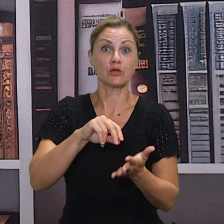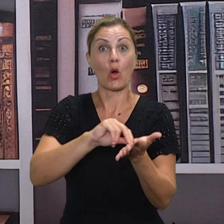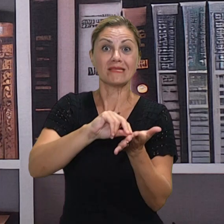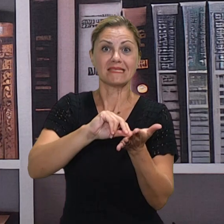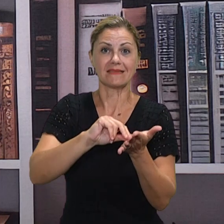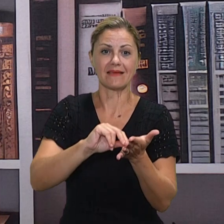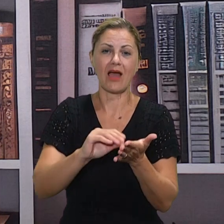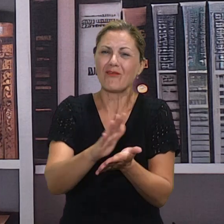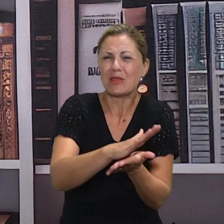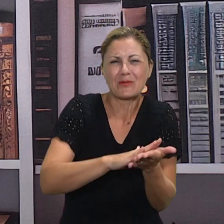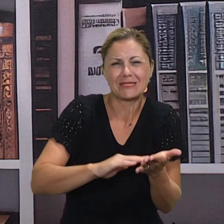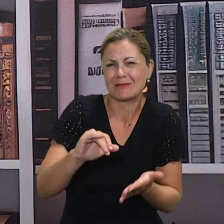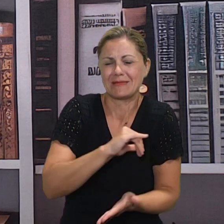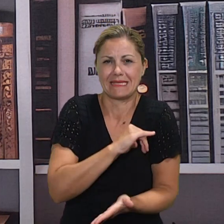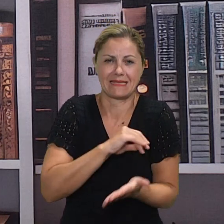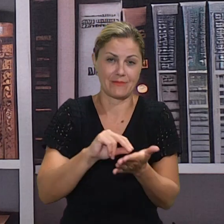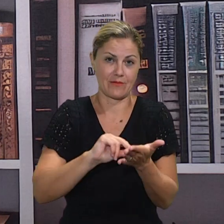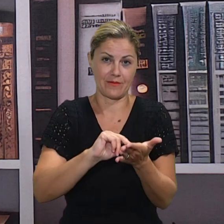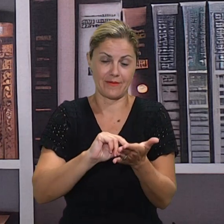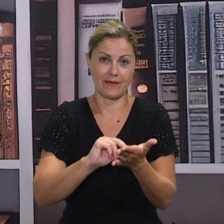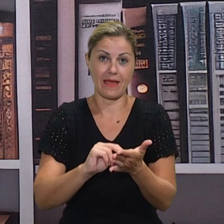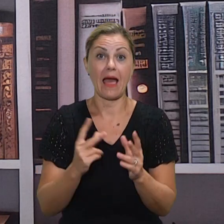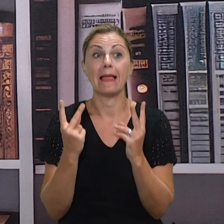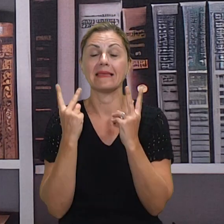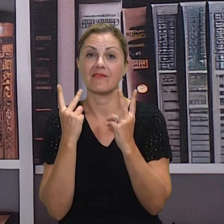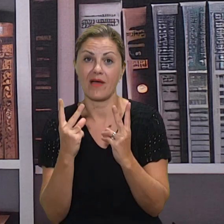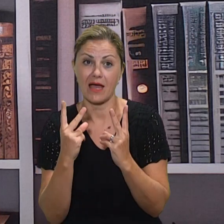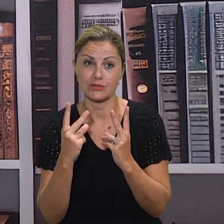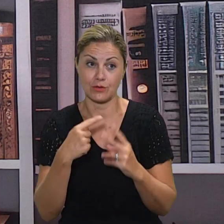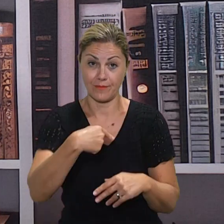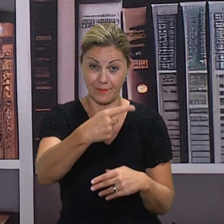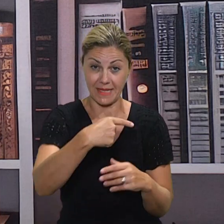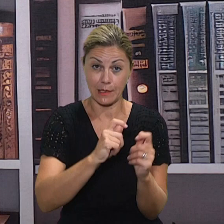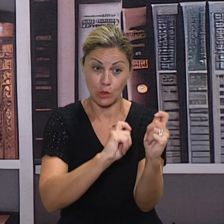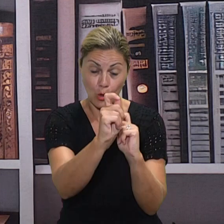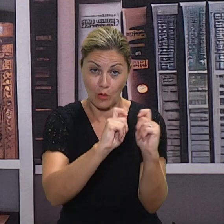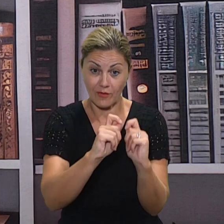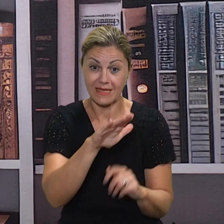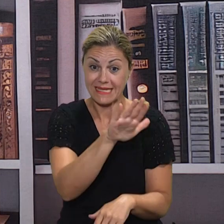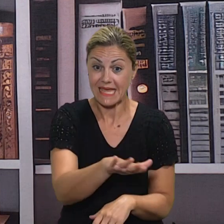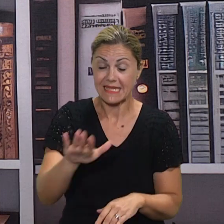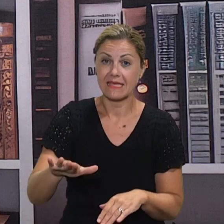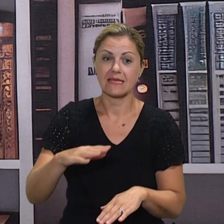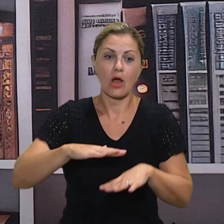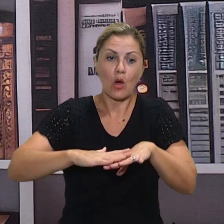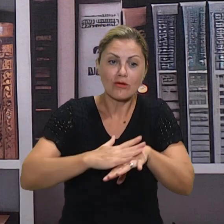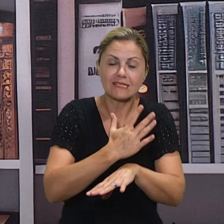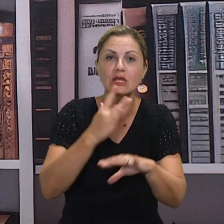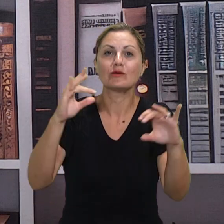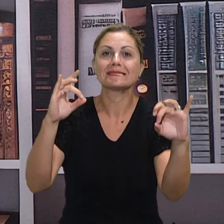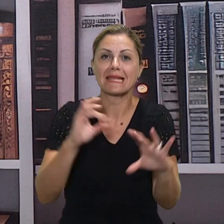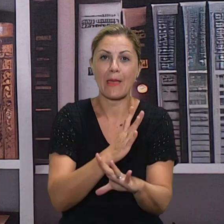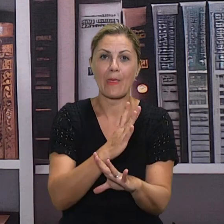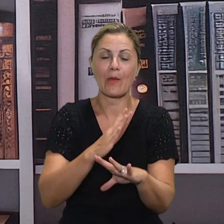na tome da djeca moraju se osjećati sigurno i sretno u školi, bez obzira na ocjene. Naravno da